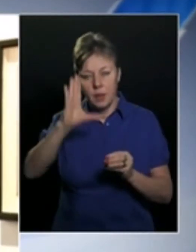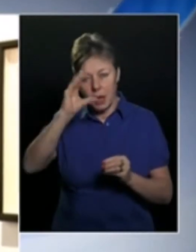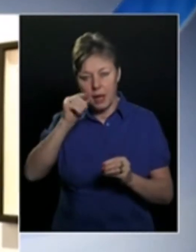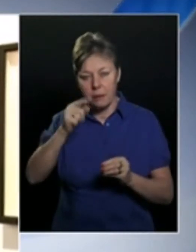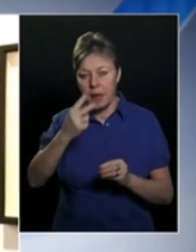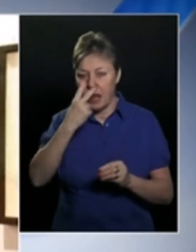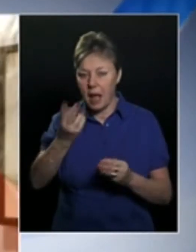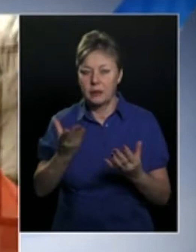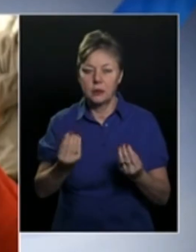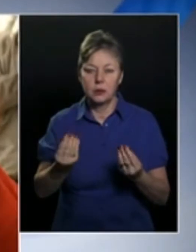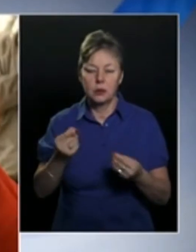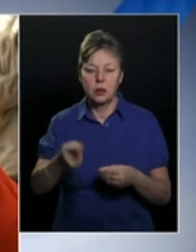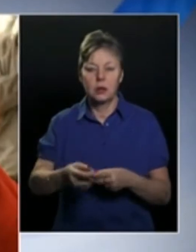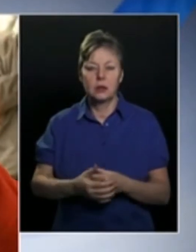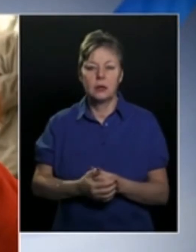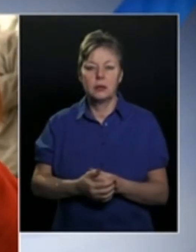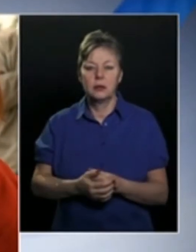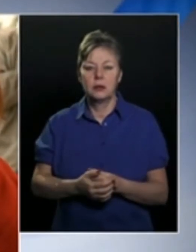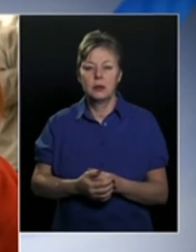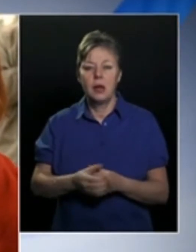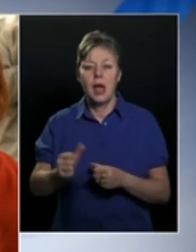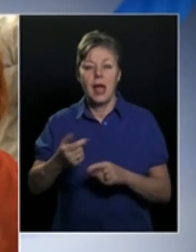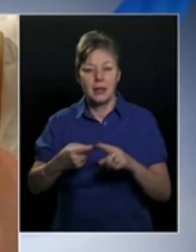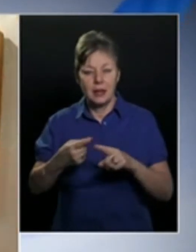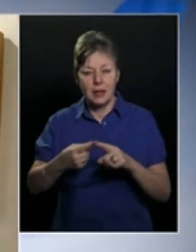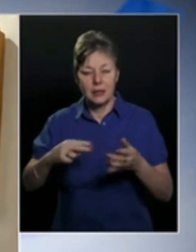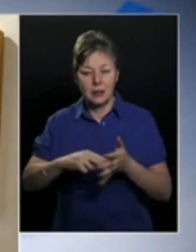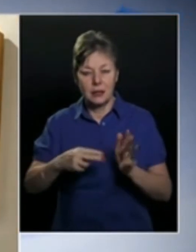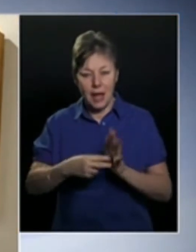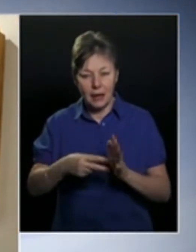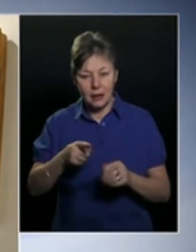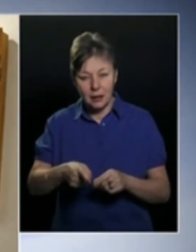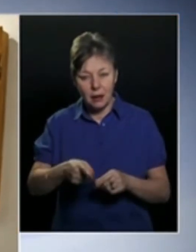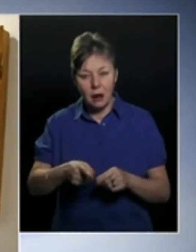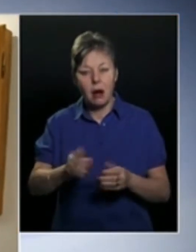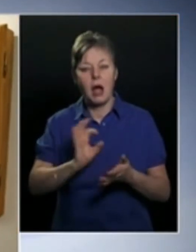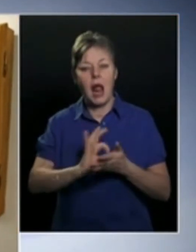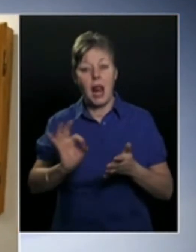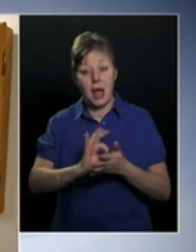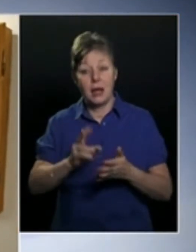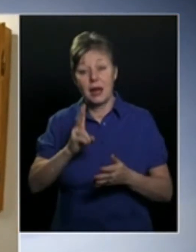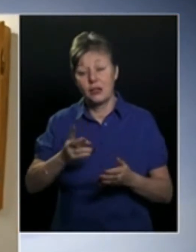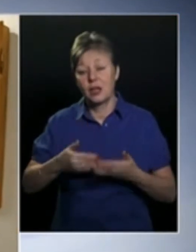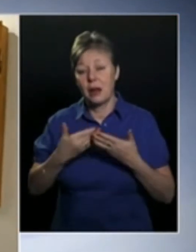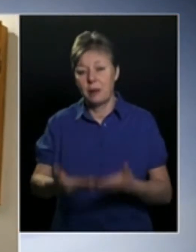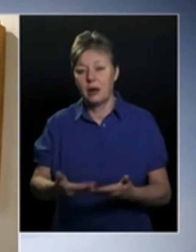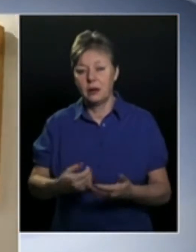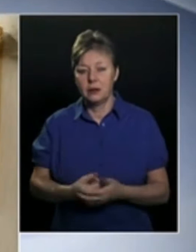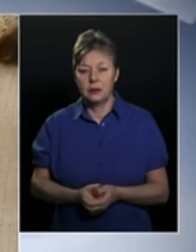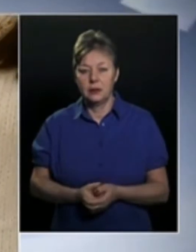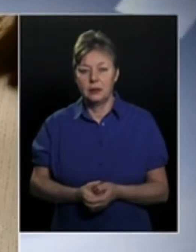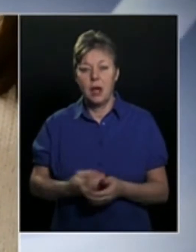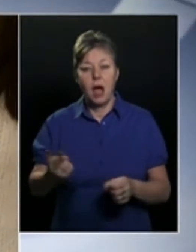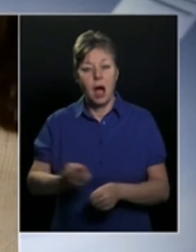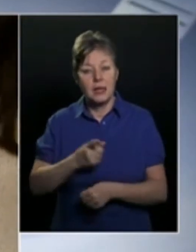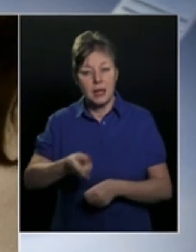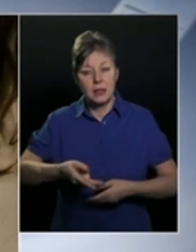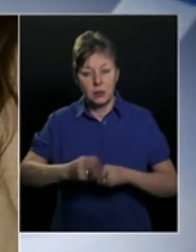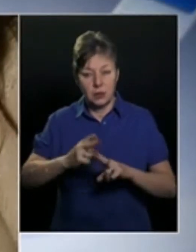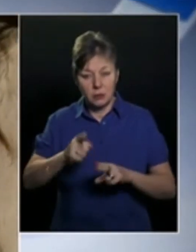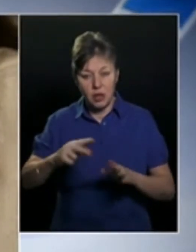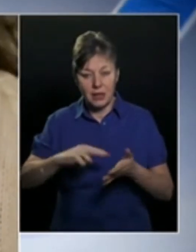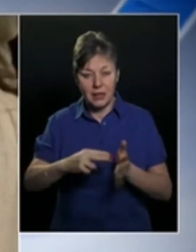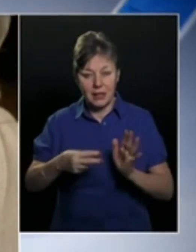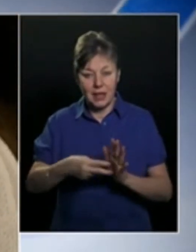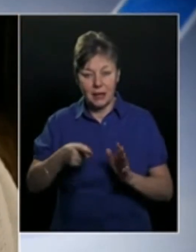képeken látható tartalmat. Egyrészt a technikai, valamint a látványi leírás, azt meg kell adnom. Tehát én azért szoktam így